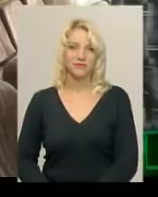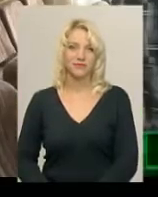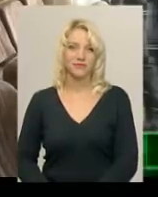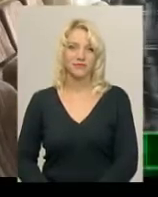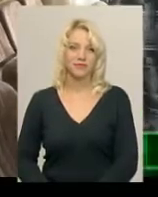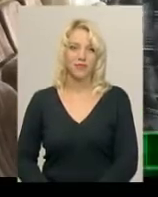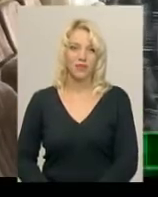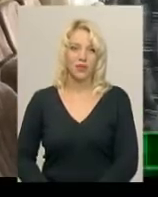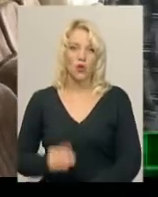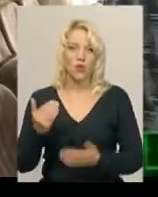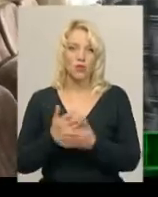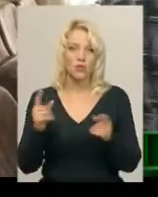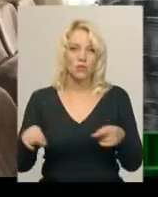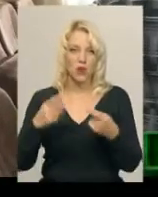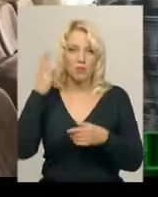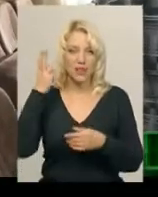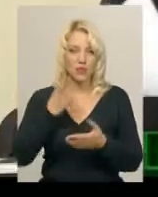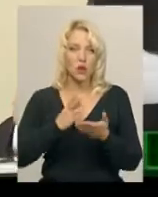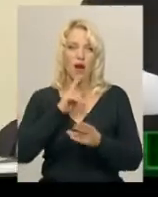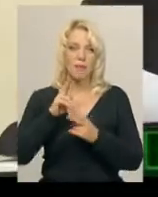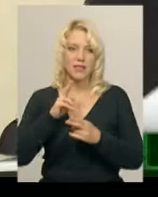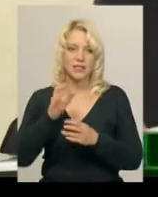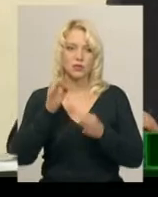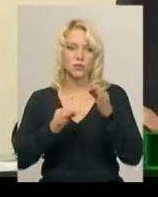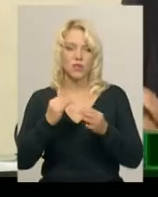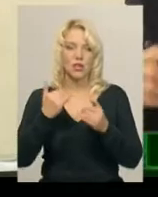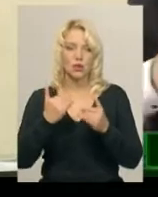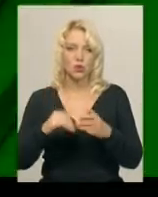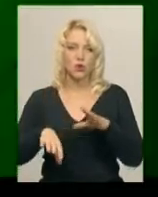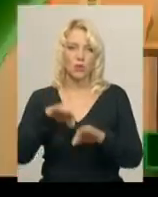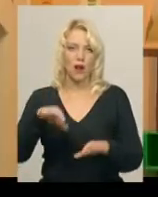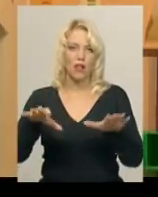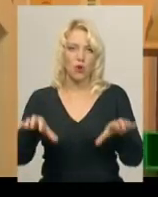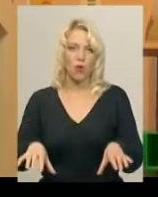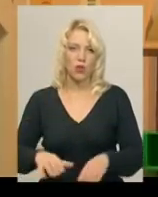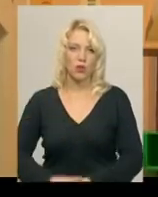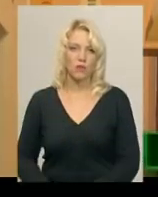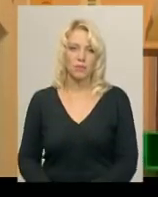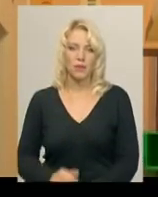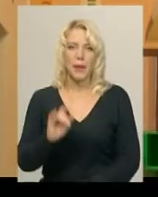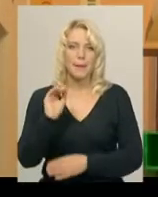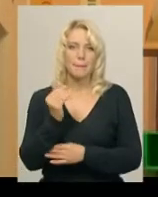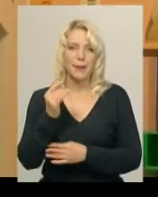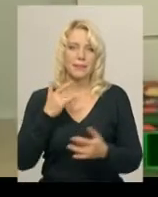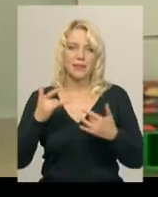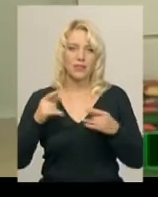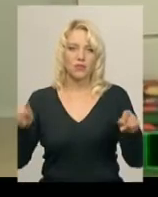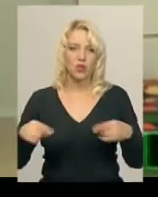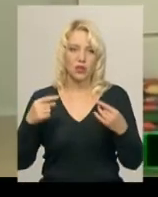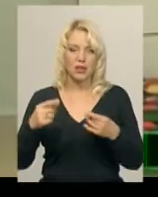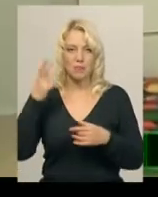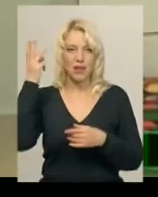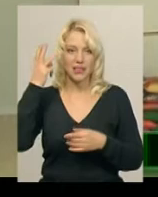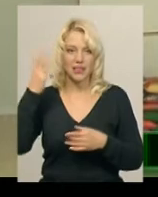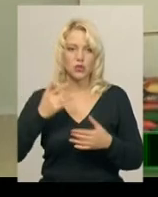У новоствореному Хмельницькому апеляційному суді сьогодні обрали голову. Бейбі-театр створили у Хмельницькому академічному